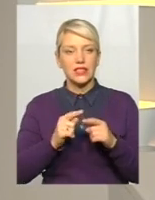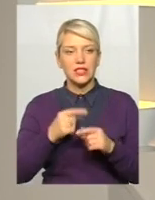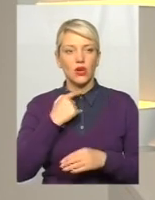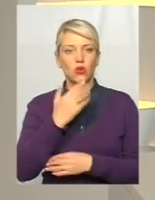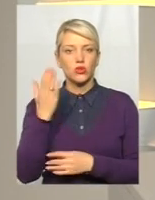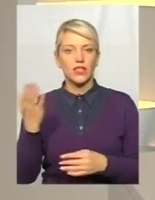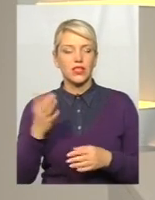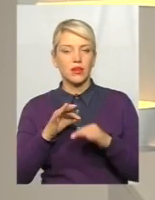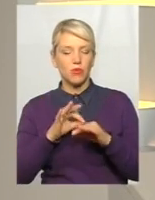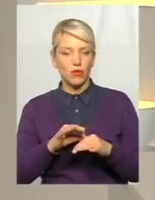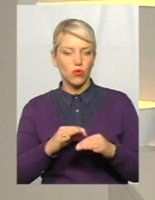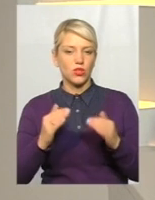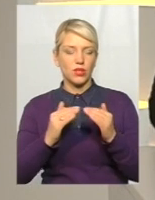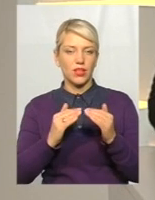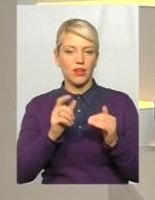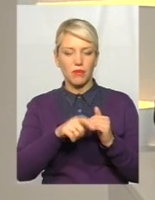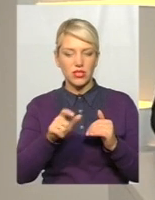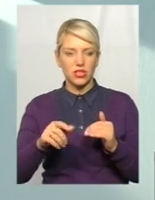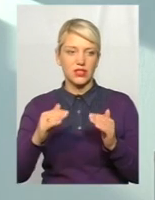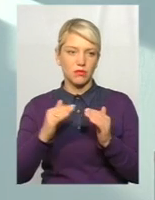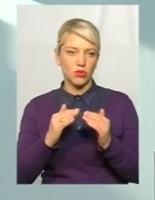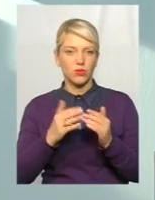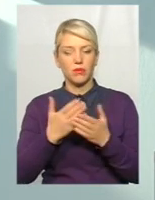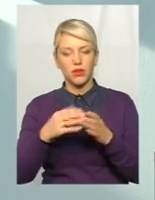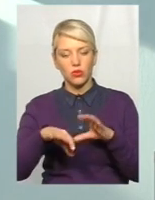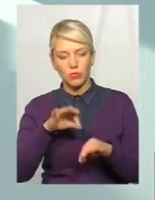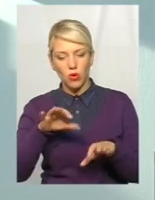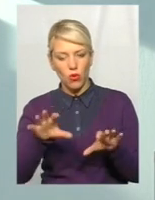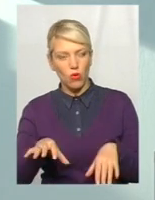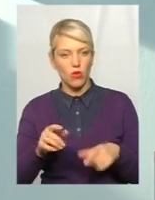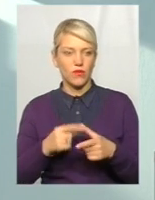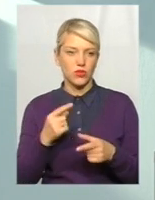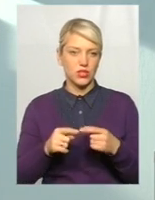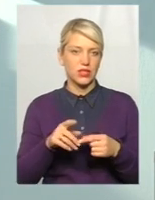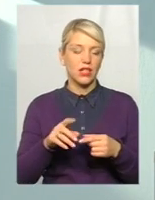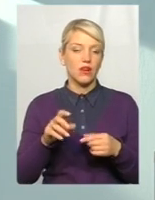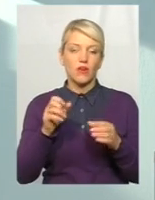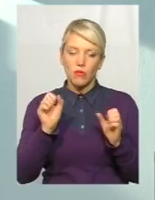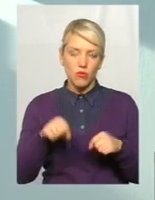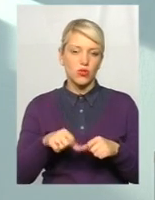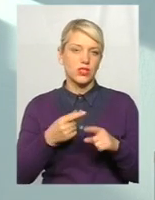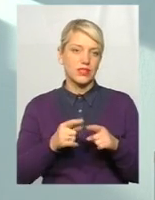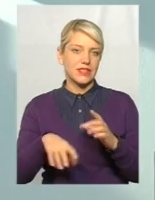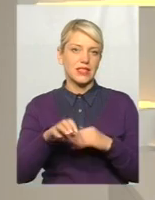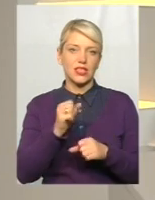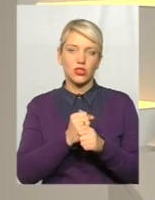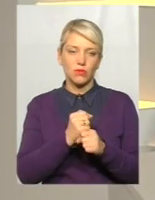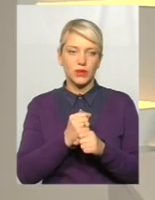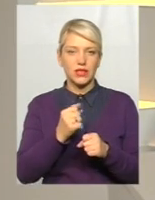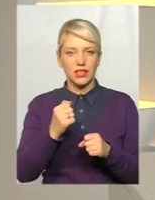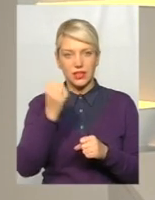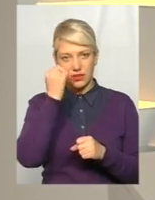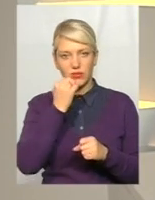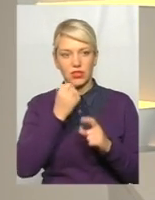проводять там мешканці будинку, які потрібні, обрати голову чи ще щось, вони можуть робити в електронному вигляді. Ну, добре, а